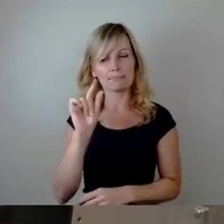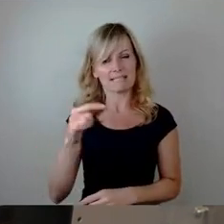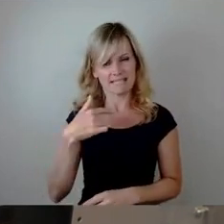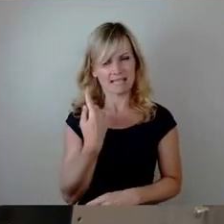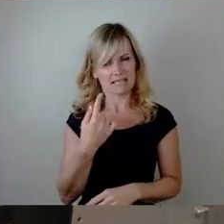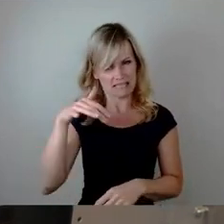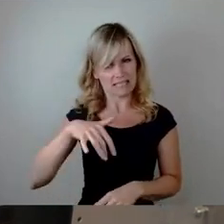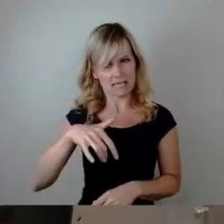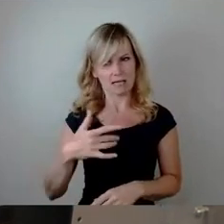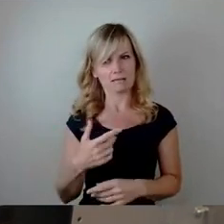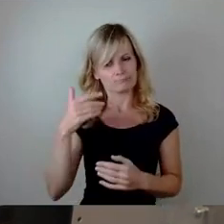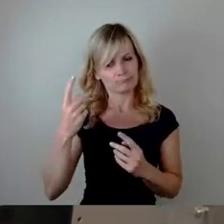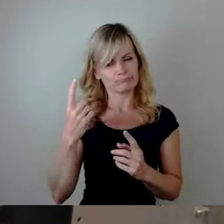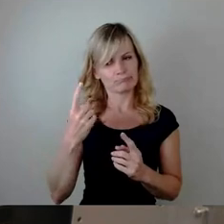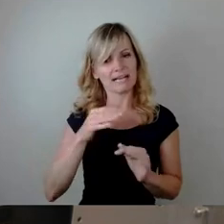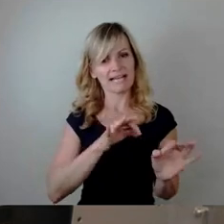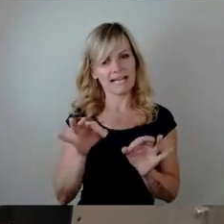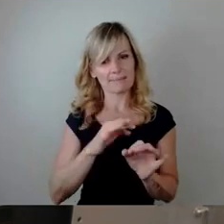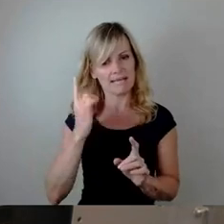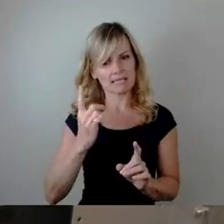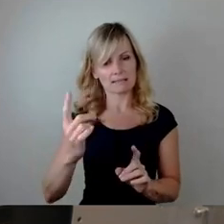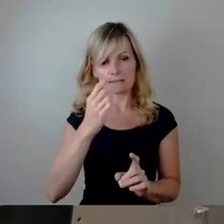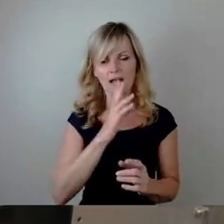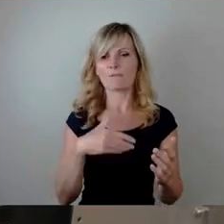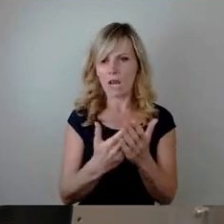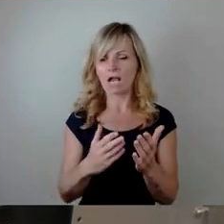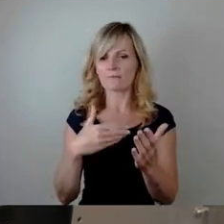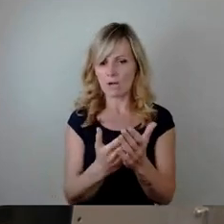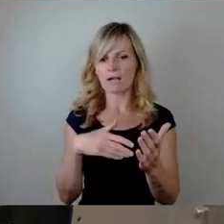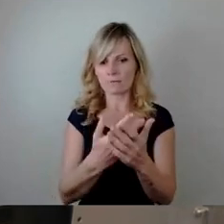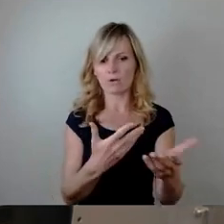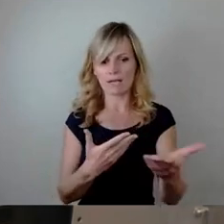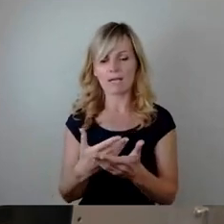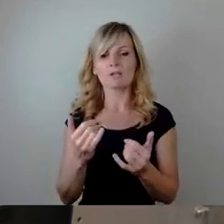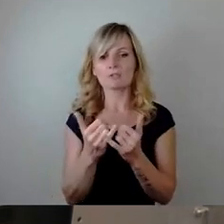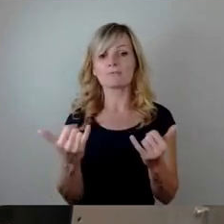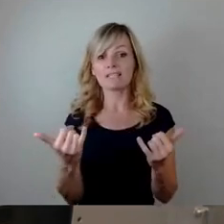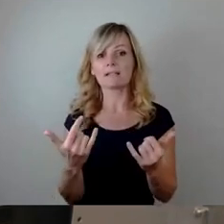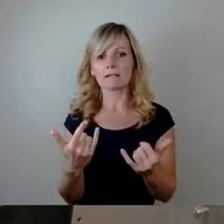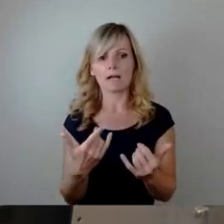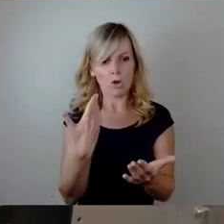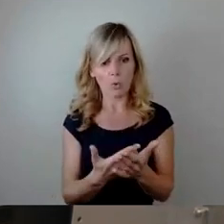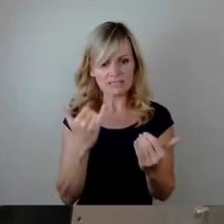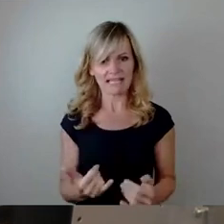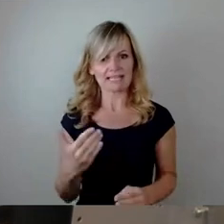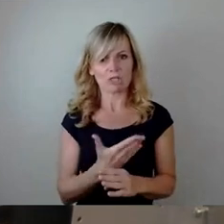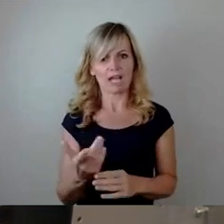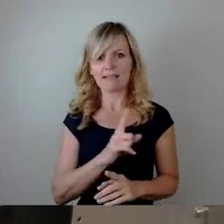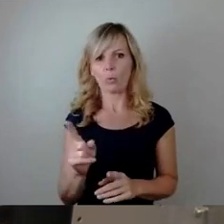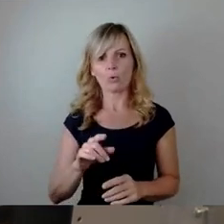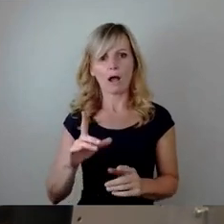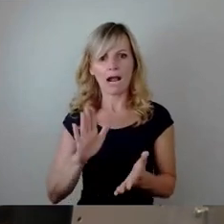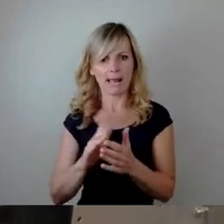wir jede Menge Vorlagen erhalten, die nach dem Friss- oder Stirb-Prinzip uns vorgelegt werden. Tun Sie da Ihre